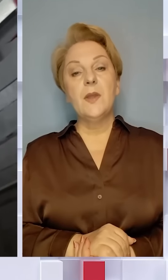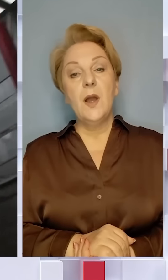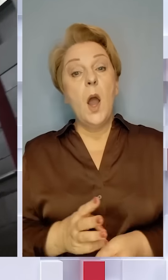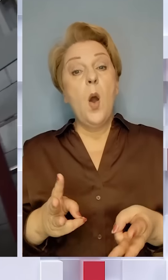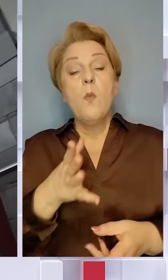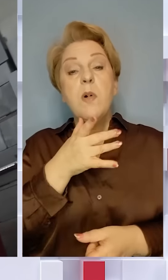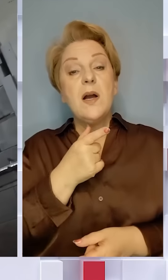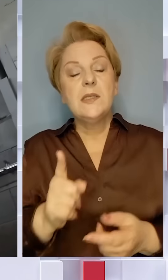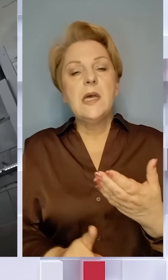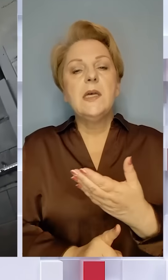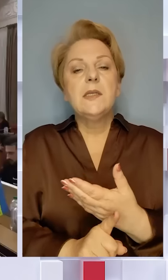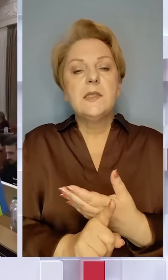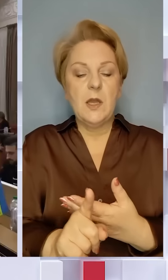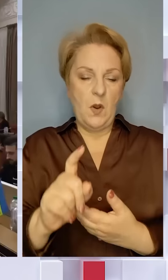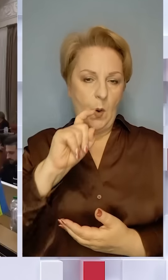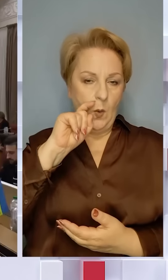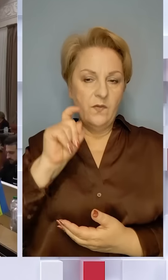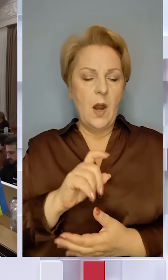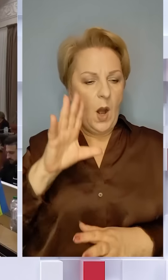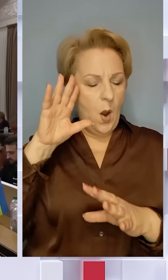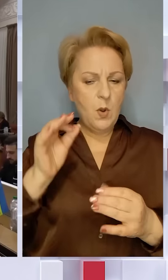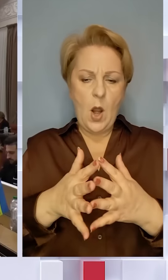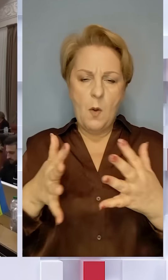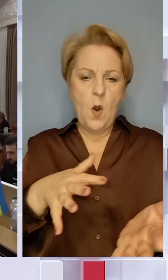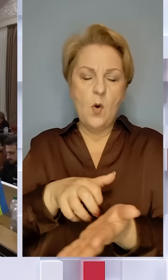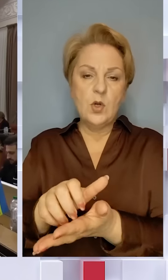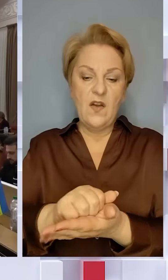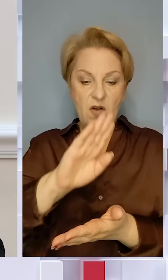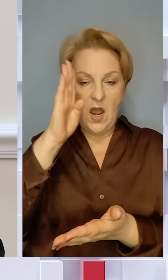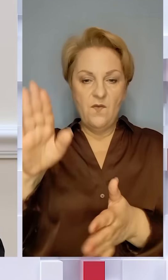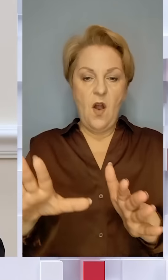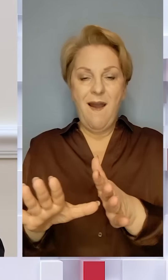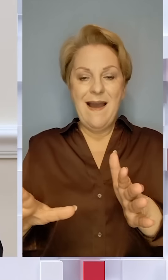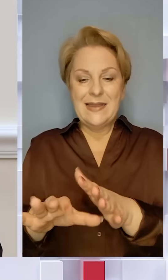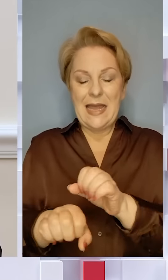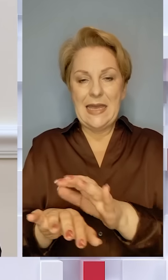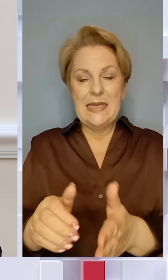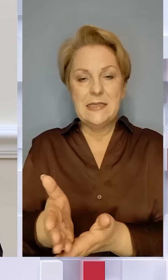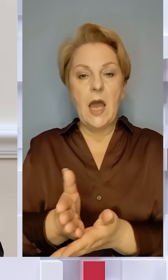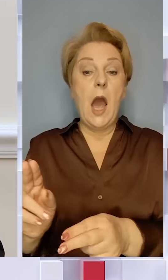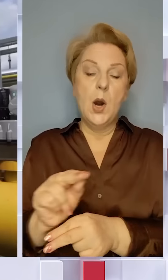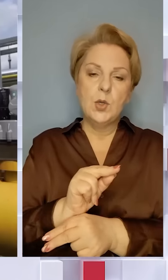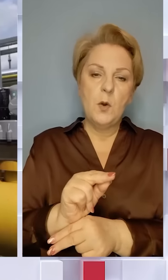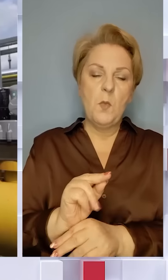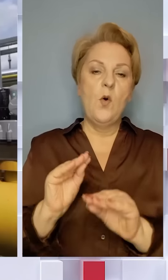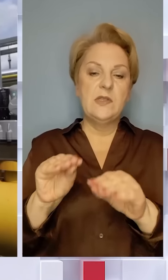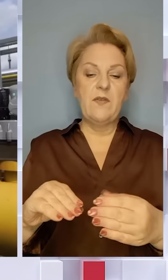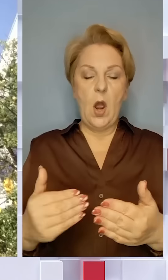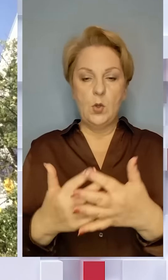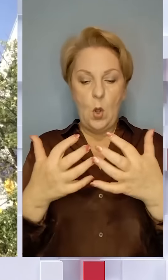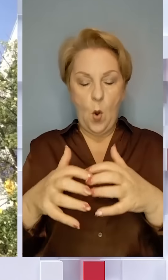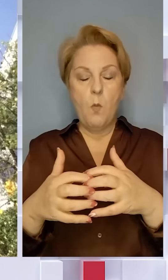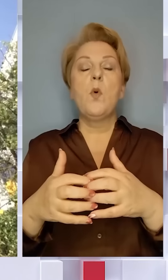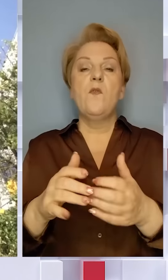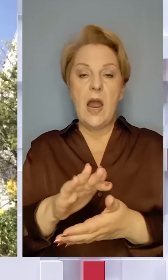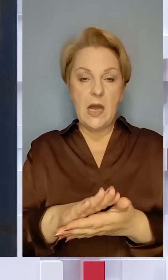Опалювальний сезон розпочинається в Україні, попри масштабні руйнування ворогом енергетичної інфраструктури. Ремонт і встановлення нового обладнання